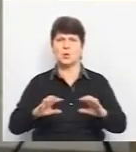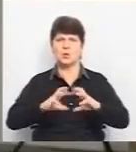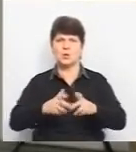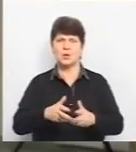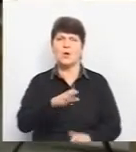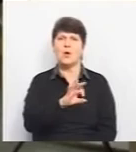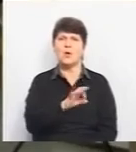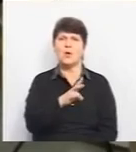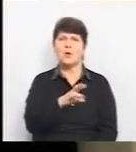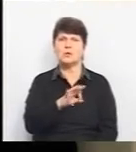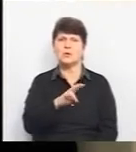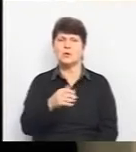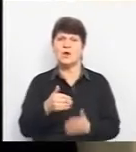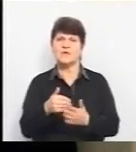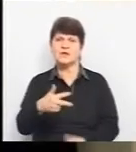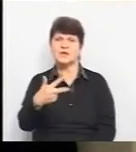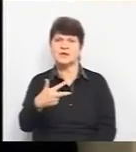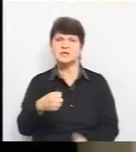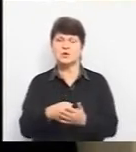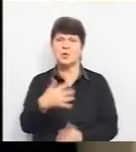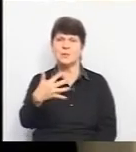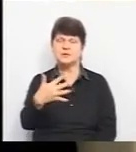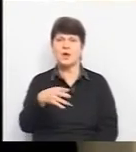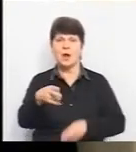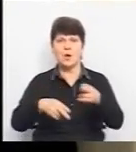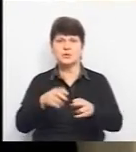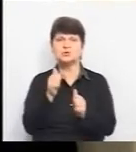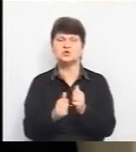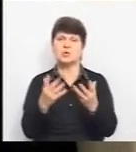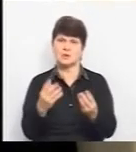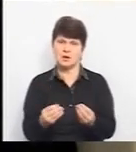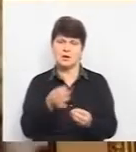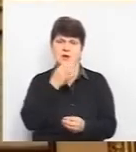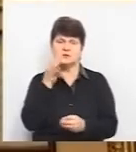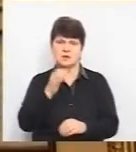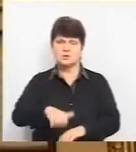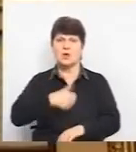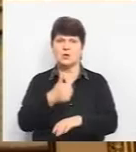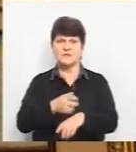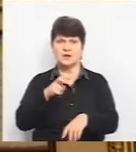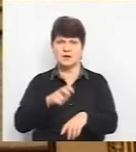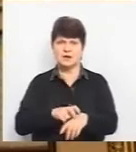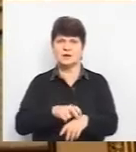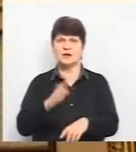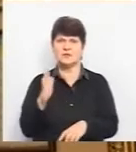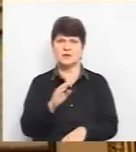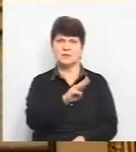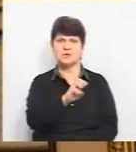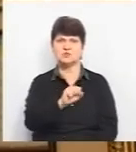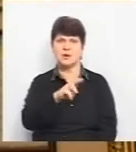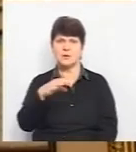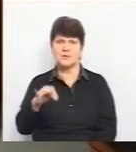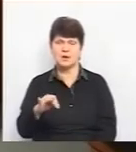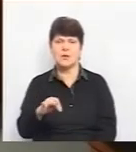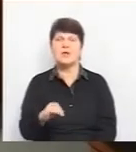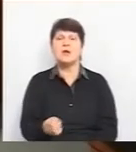онкології робили від 30 до 50 операцій щодня, каже головний лікар закладу Володимир Шамрай. Додає, 30 березня